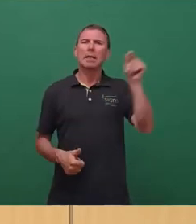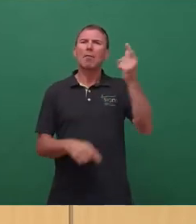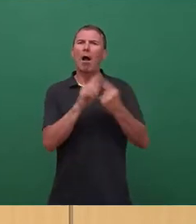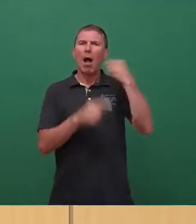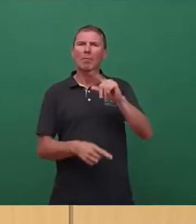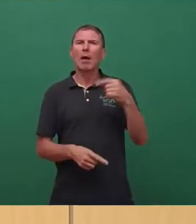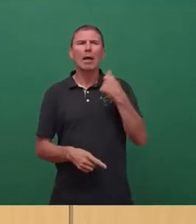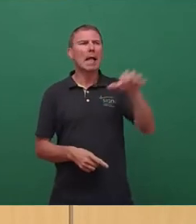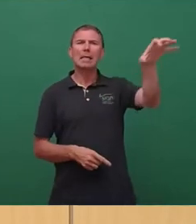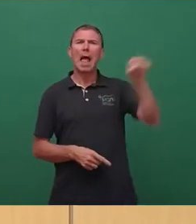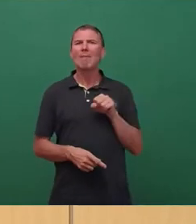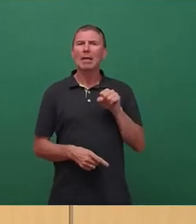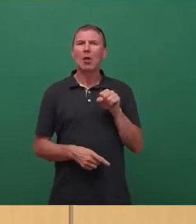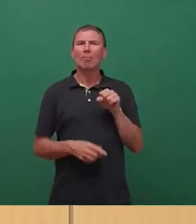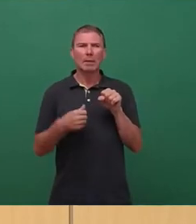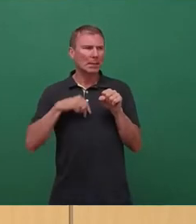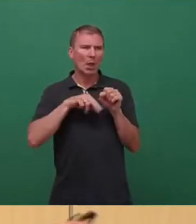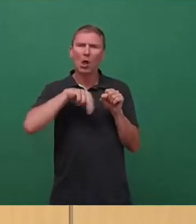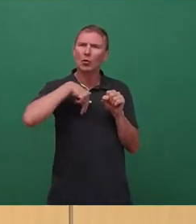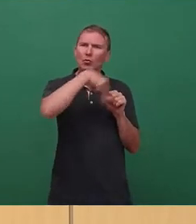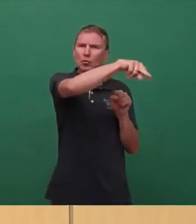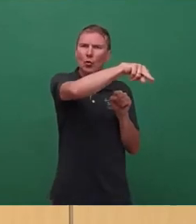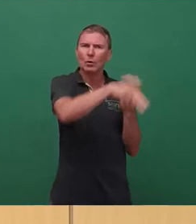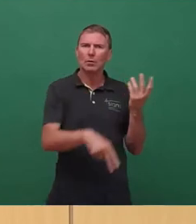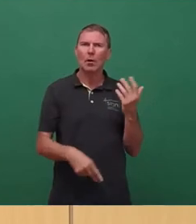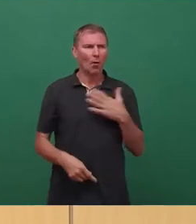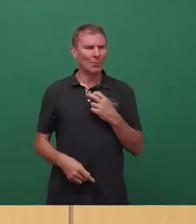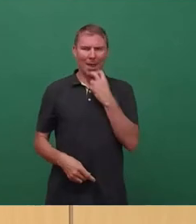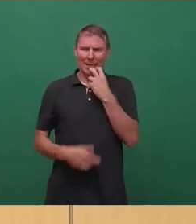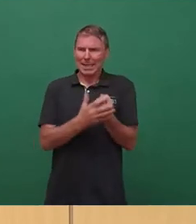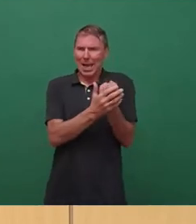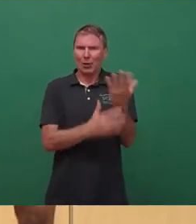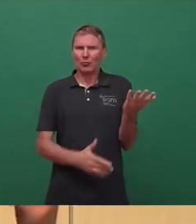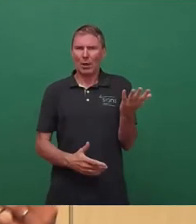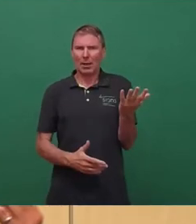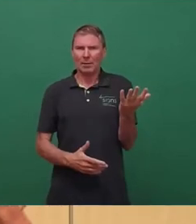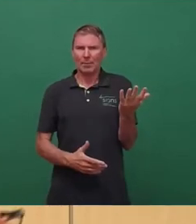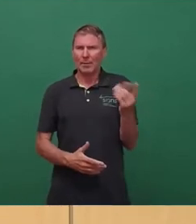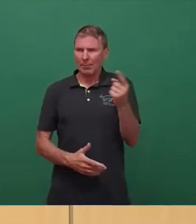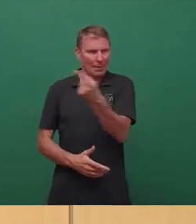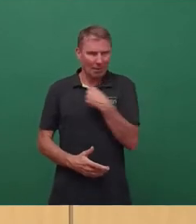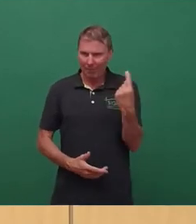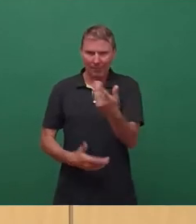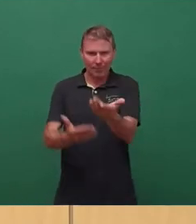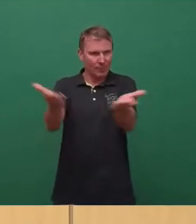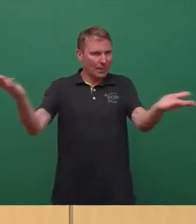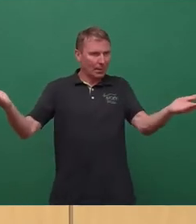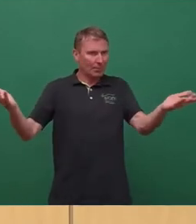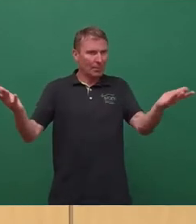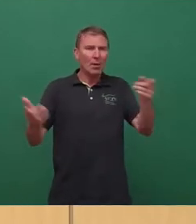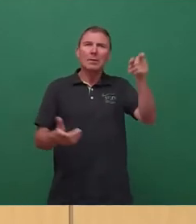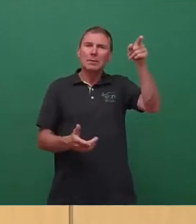Geld weggenommen, damit die Sachsen Energie, also unsere Energieerzeugerin, damit sie ökologisch